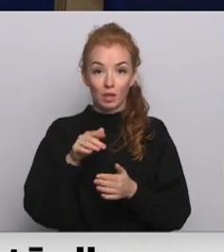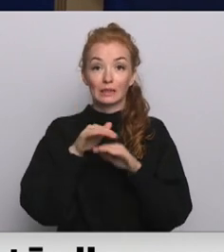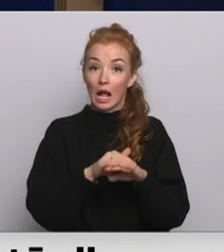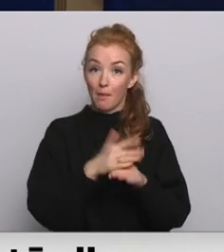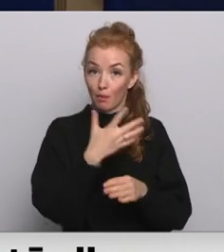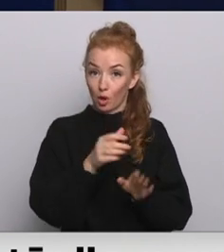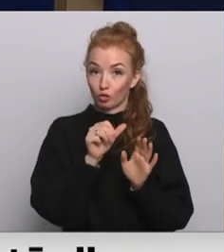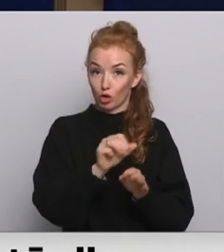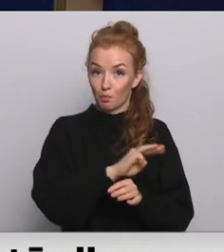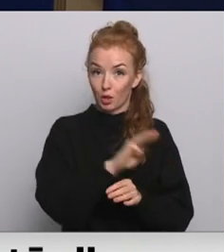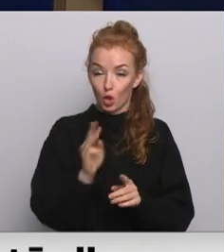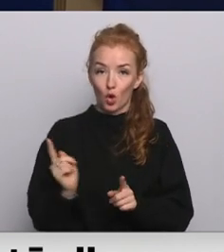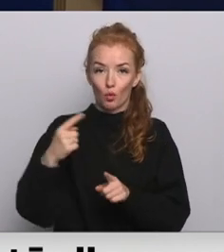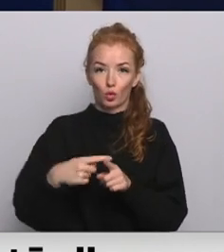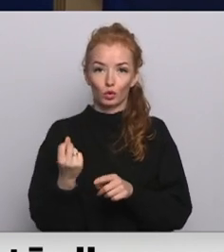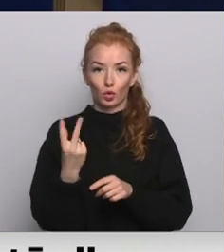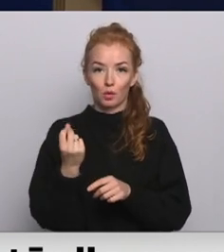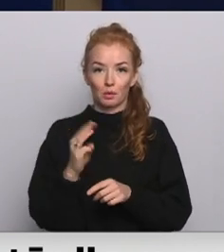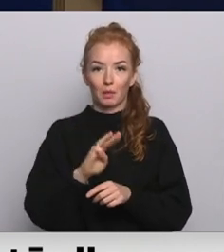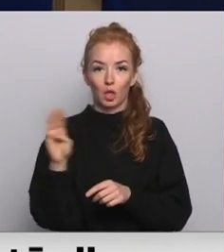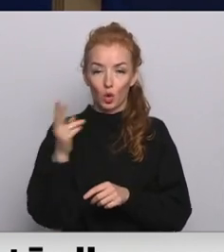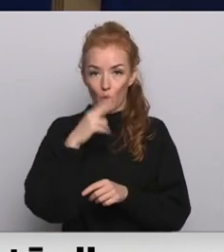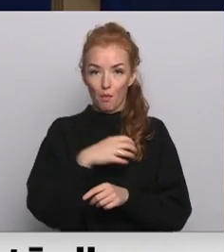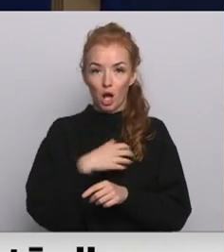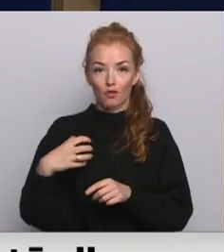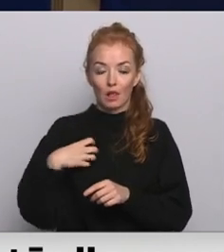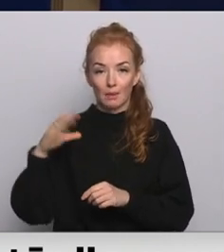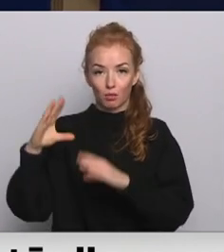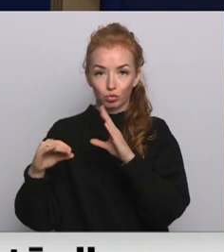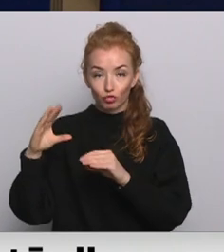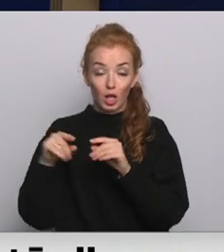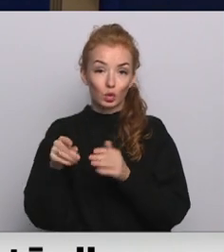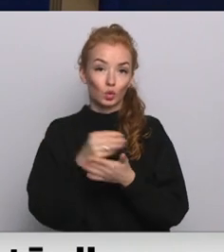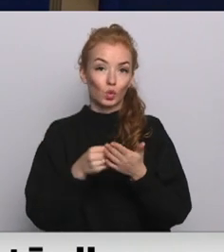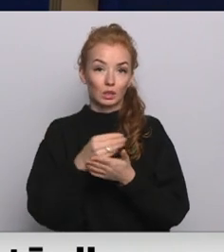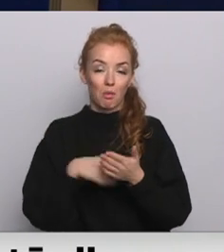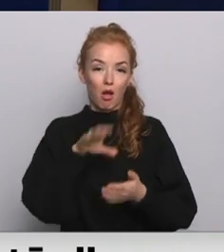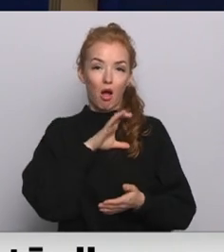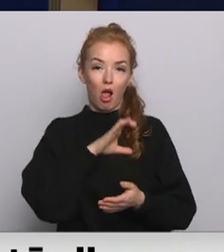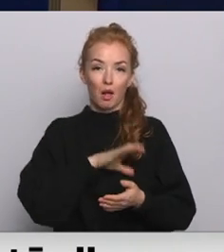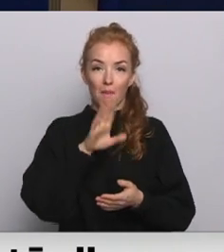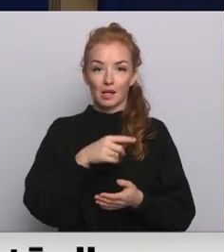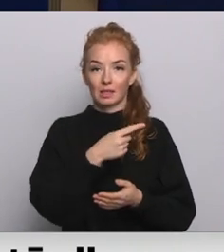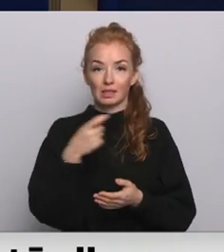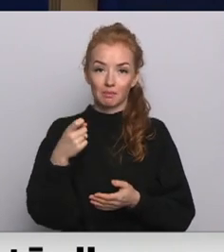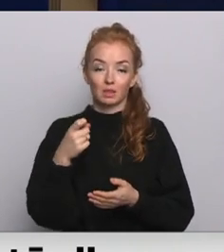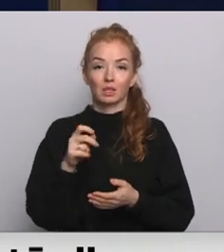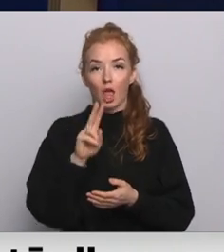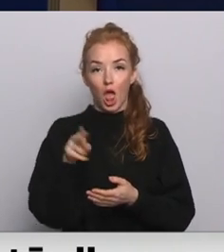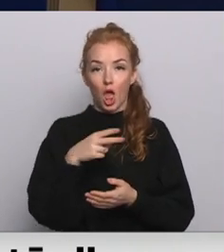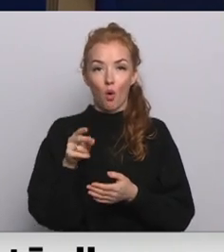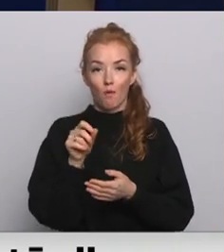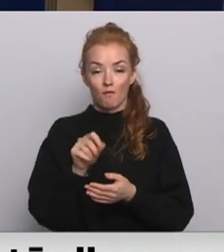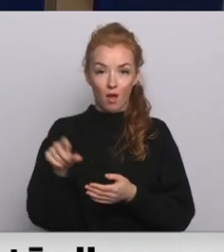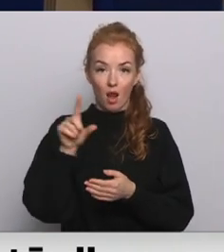solītos miljonus, gan vēl 12 miljonus no pašvaldību budžetiem, kas nozīmētu, ka algas par 100 eiro mēnesis ieaptuveni